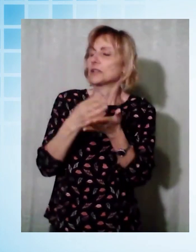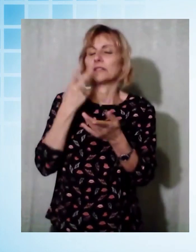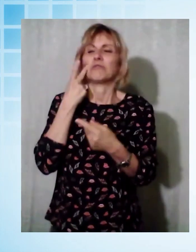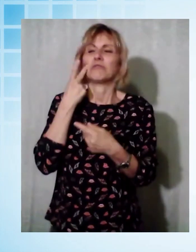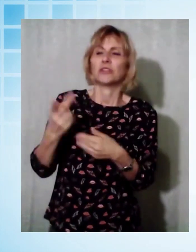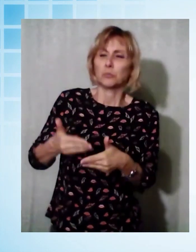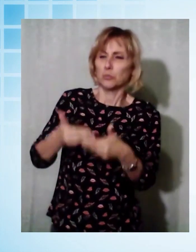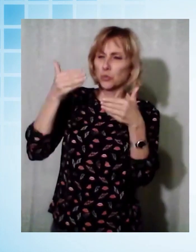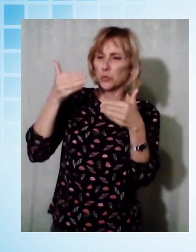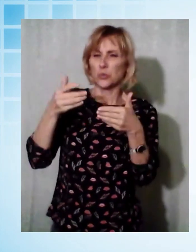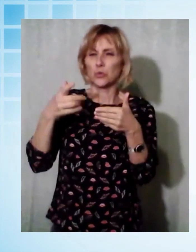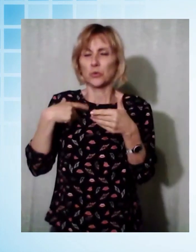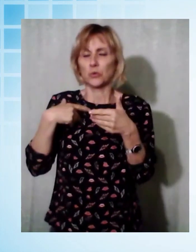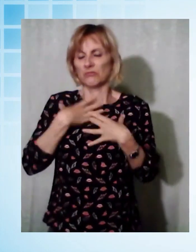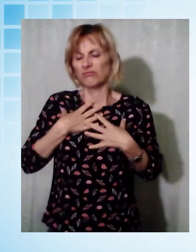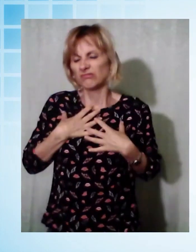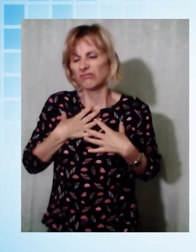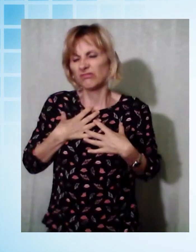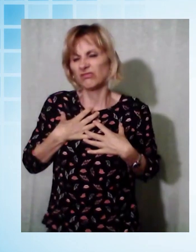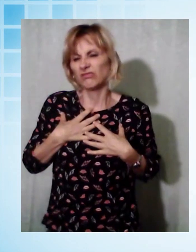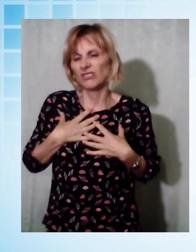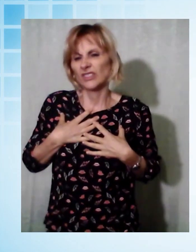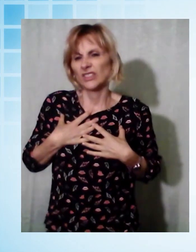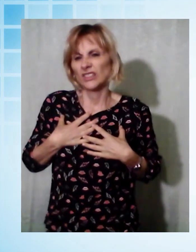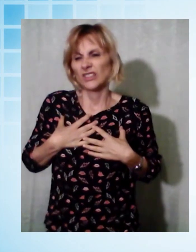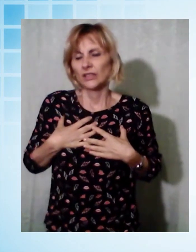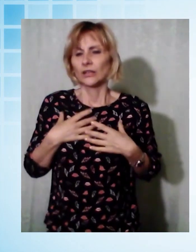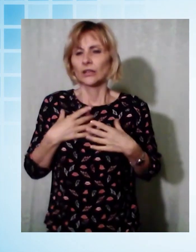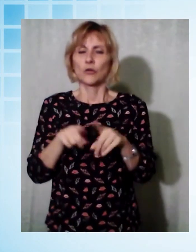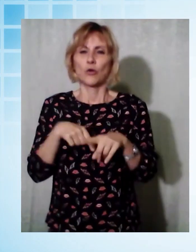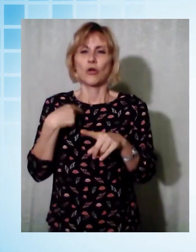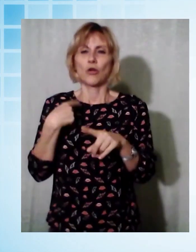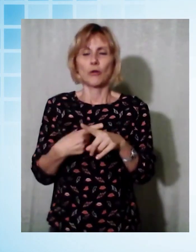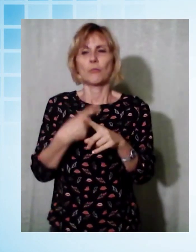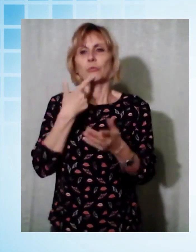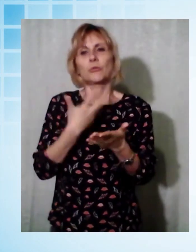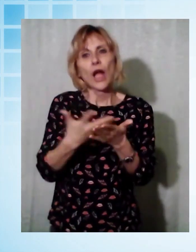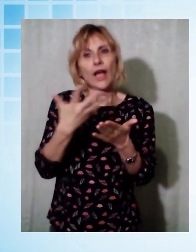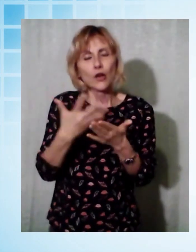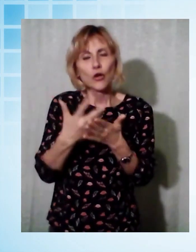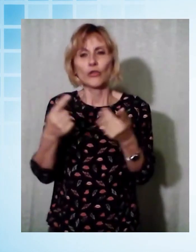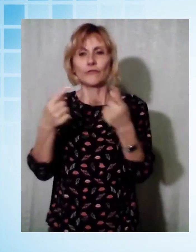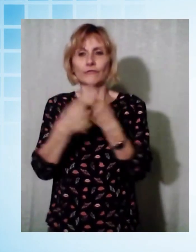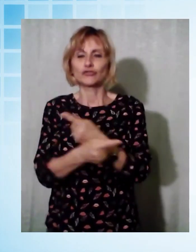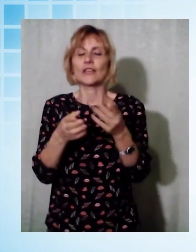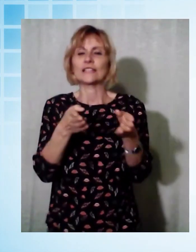sorta di specchietto dei tempi e racconta un po' quelle che sono le giornate, le stagioni, gli anni.